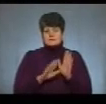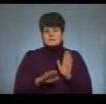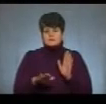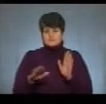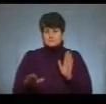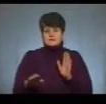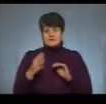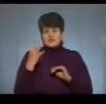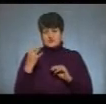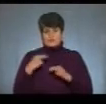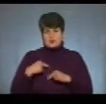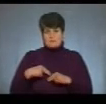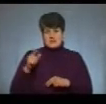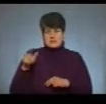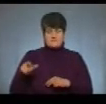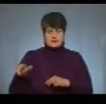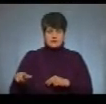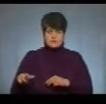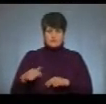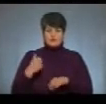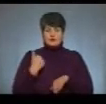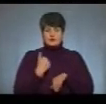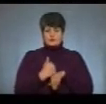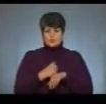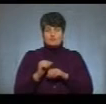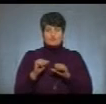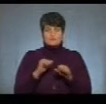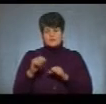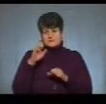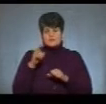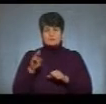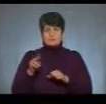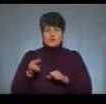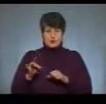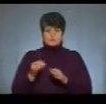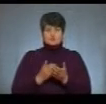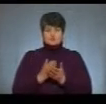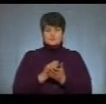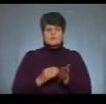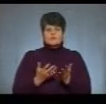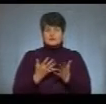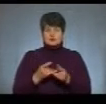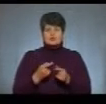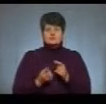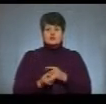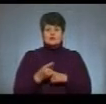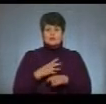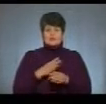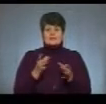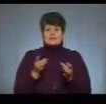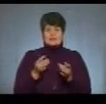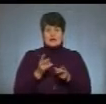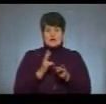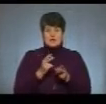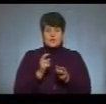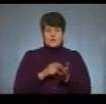закладу і четверо працівників. В обласному головному управлінні Держпродспоживслужби області встановили, що джерелом інфекції були сирі курі чи